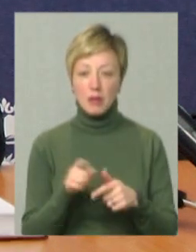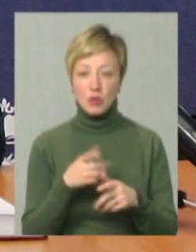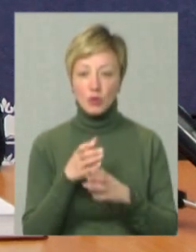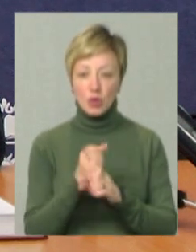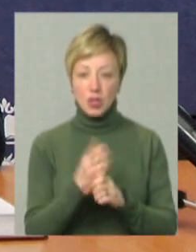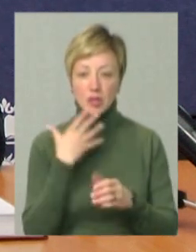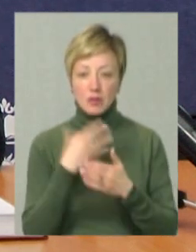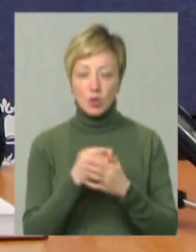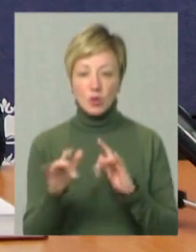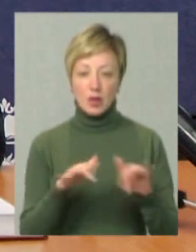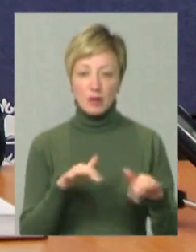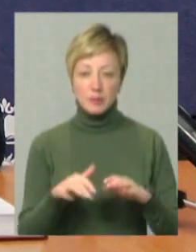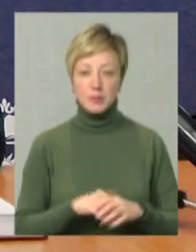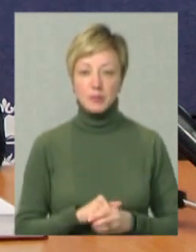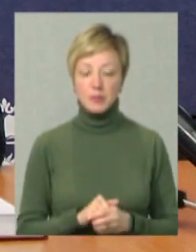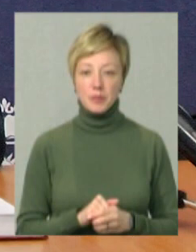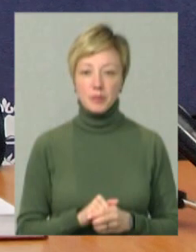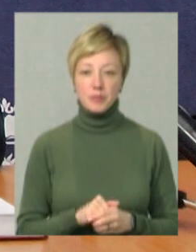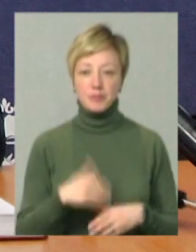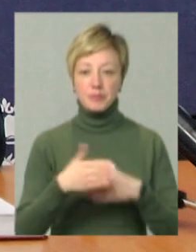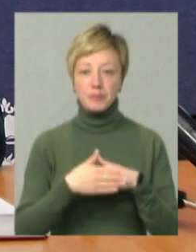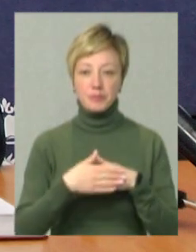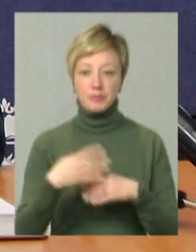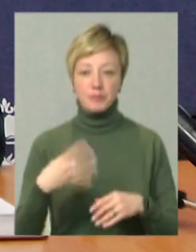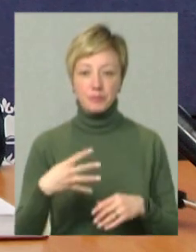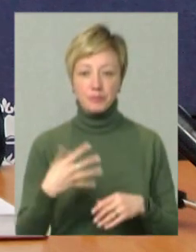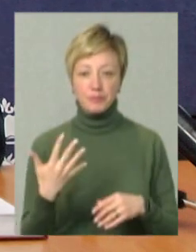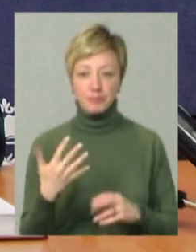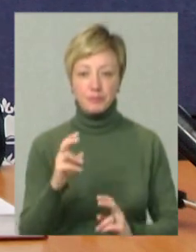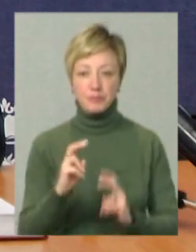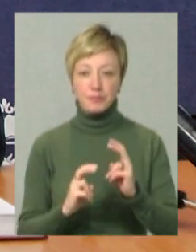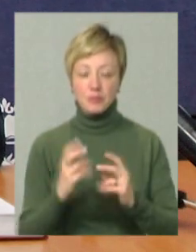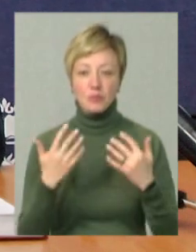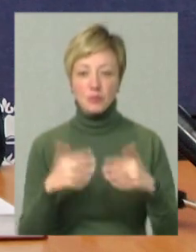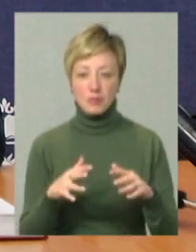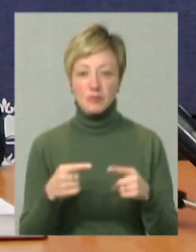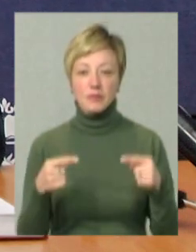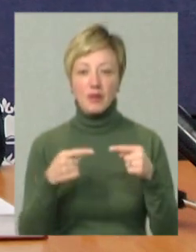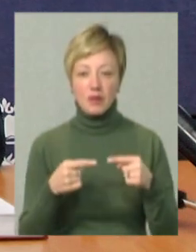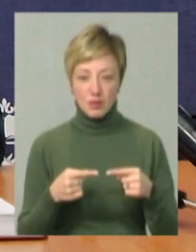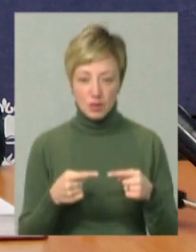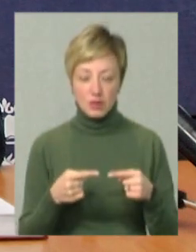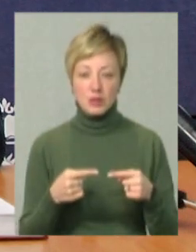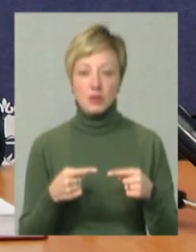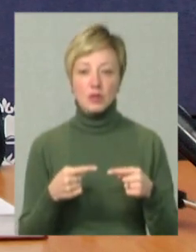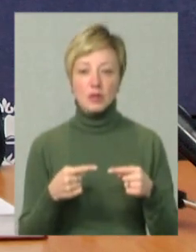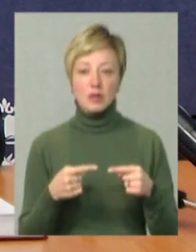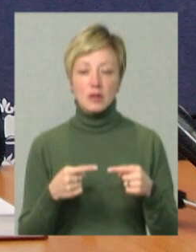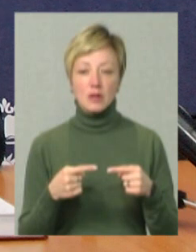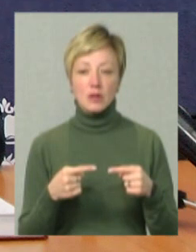суттєво скоротити свою діяльність. Близько 45 підприємств вже визначились із